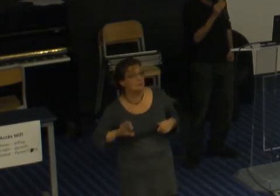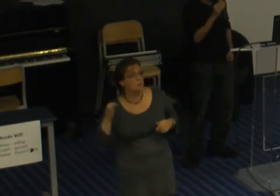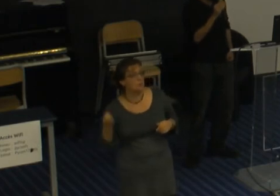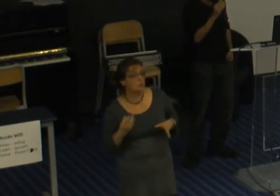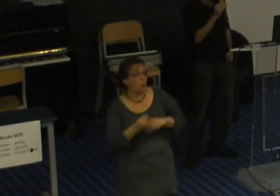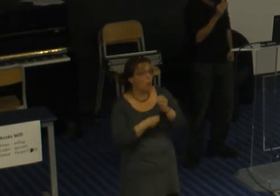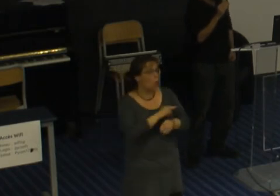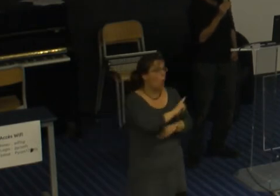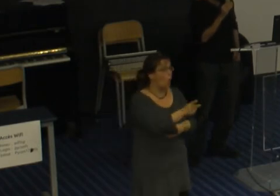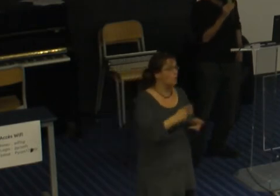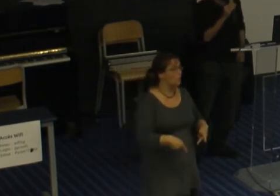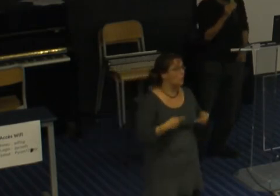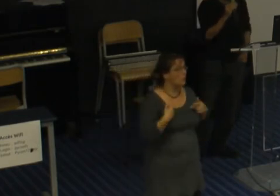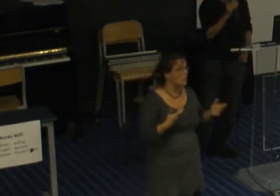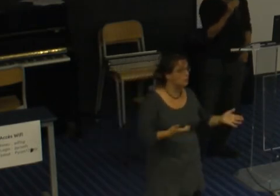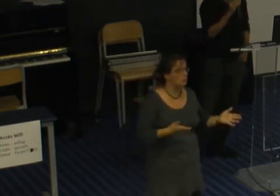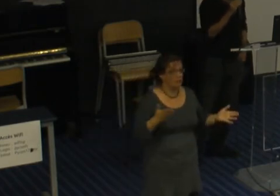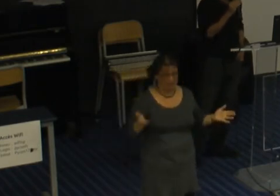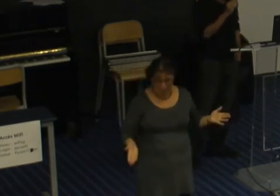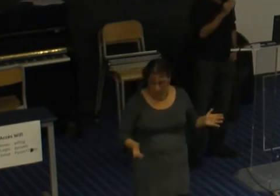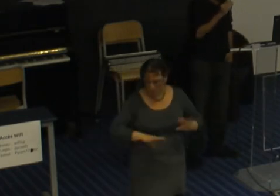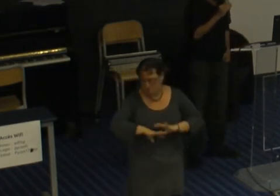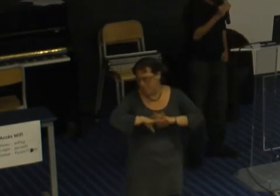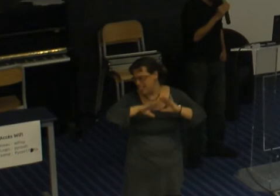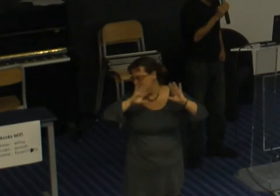vu autant de diversité sociale que dans ces ateliers là